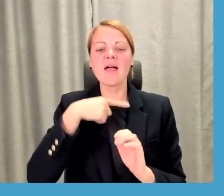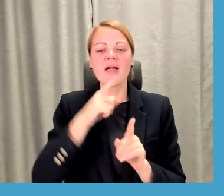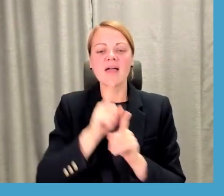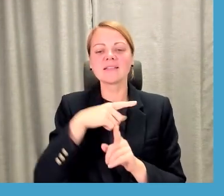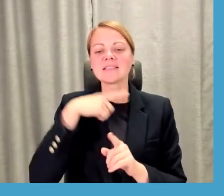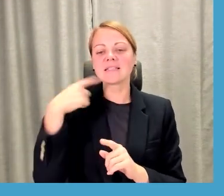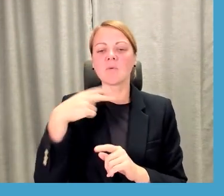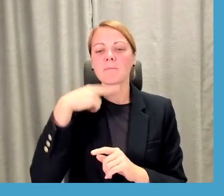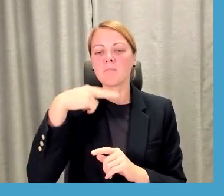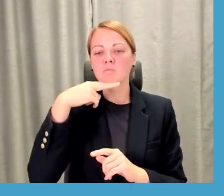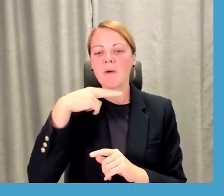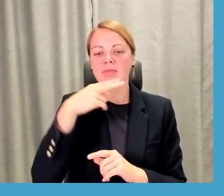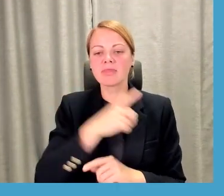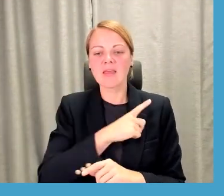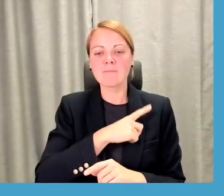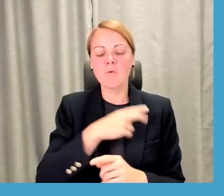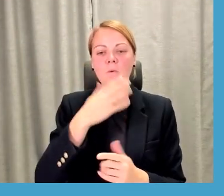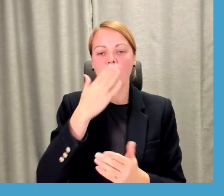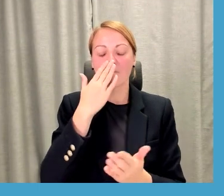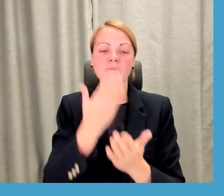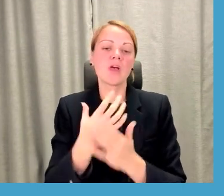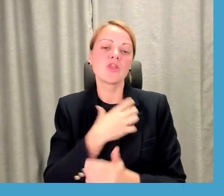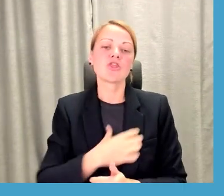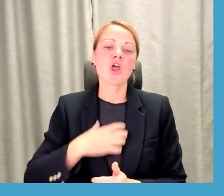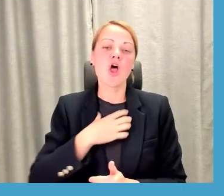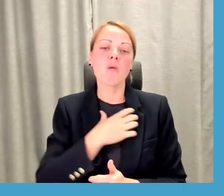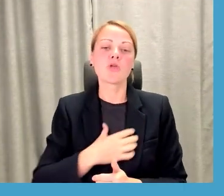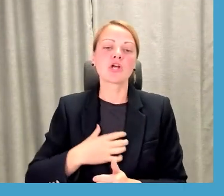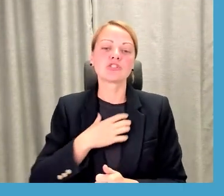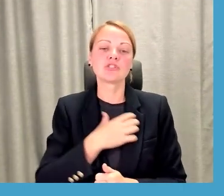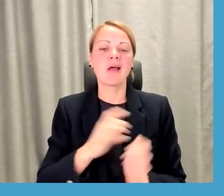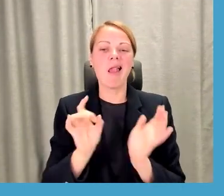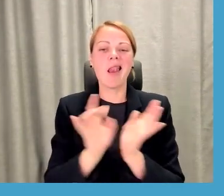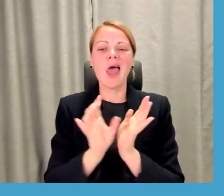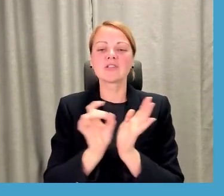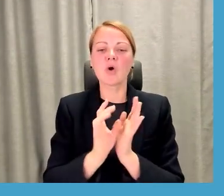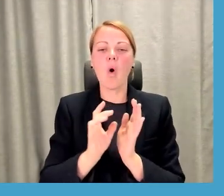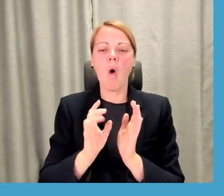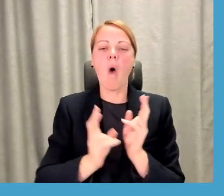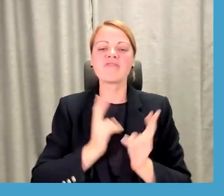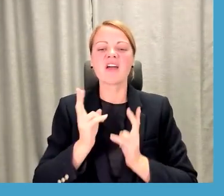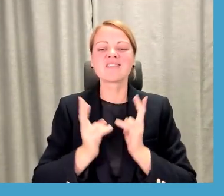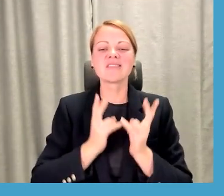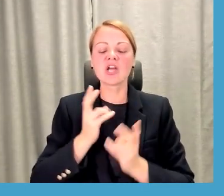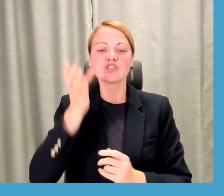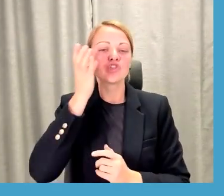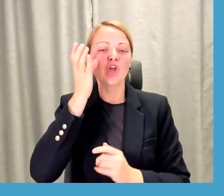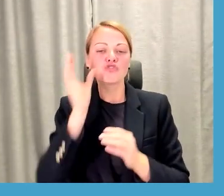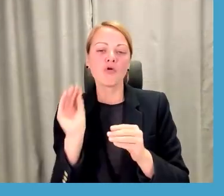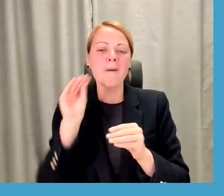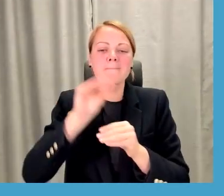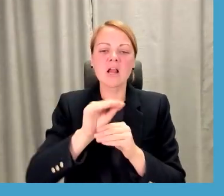tam, ka mums nepieciešamība pēc elektroenerģētikas, nozerē pēc zināšana un papildināšanas,